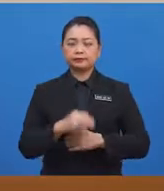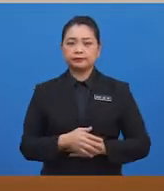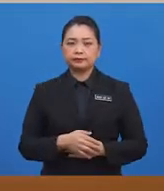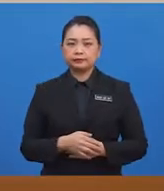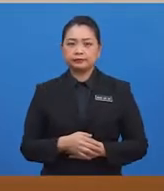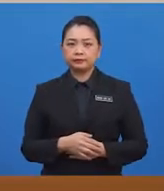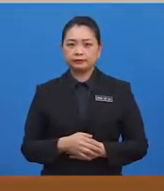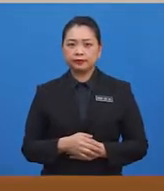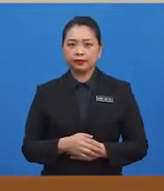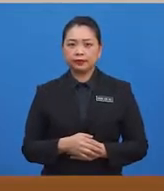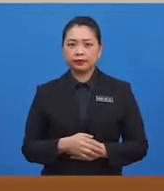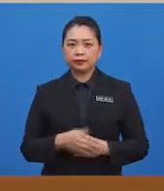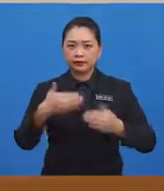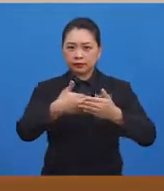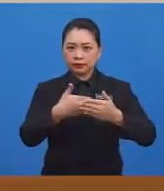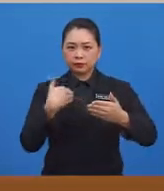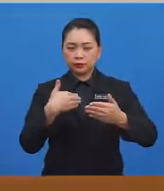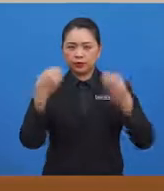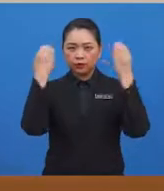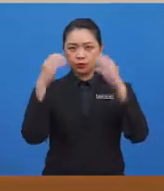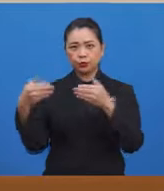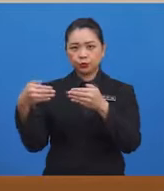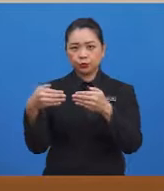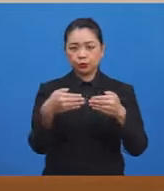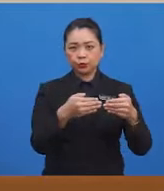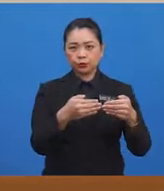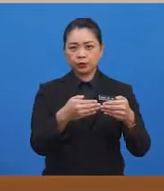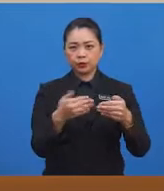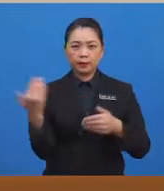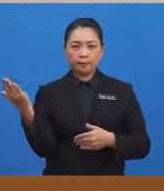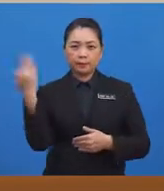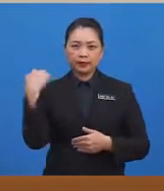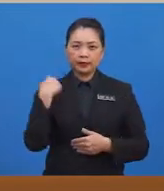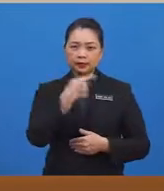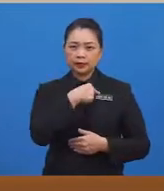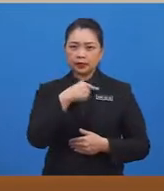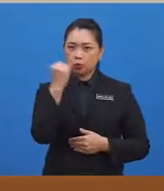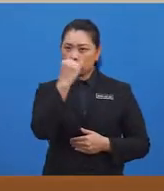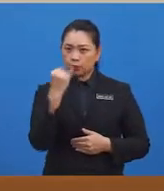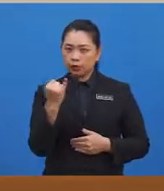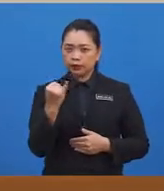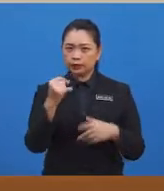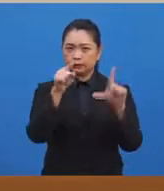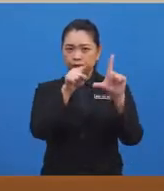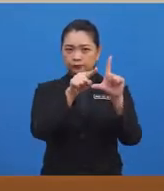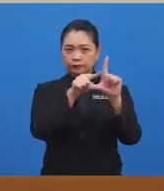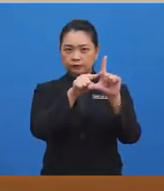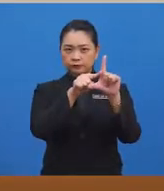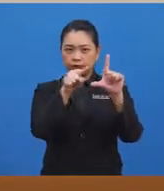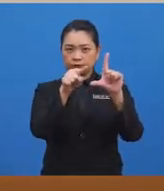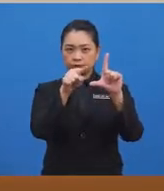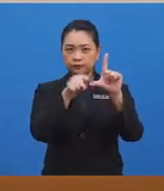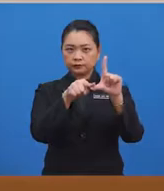Sebelum cikgu teruskan, mari kita tandakan sudut tegak di bahagian ini.